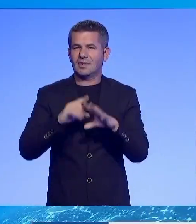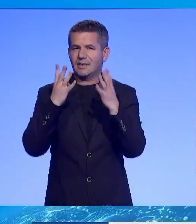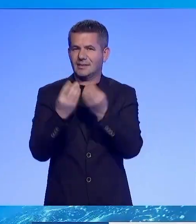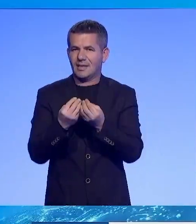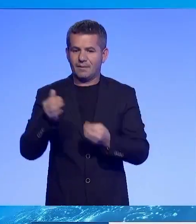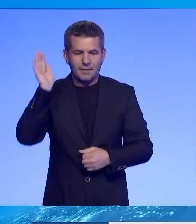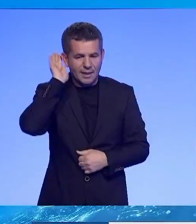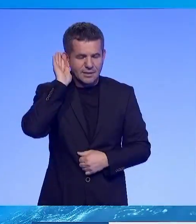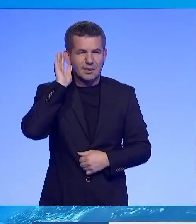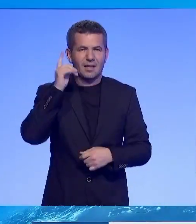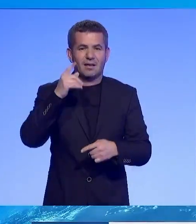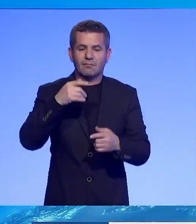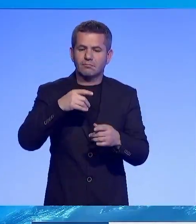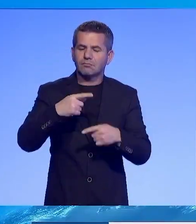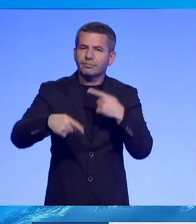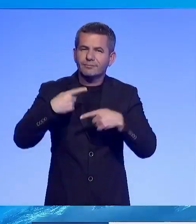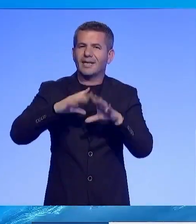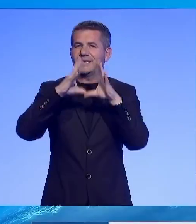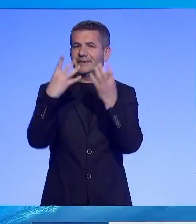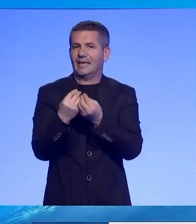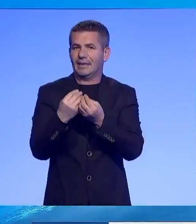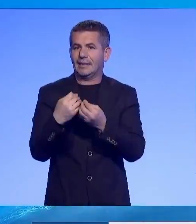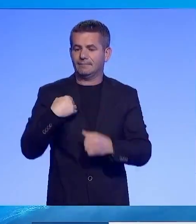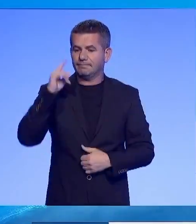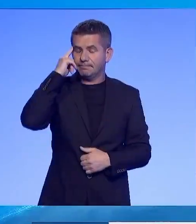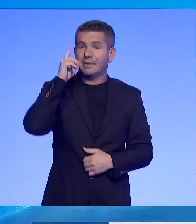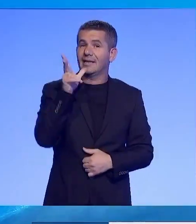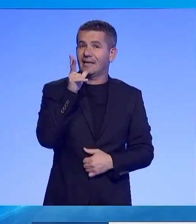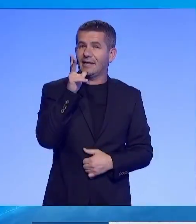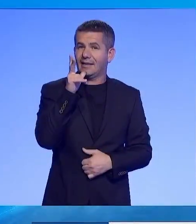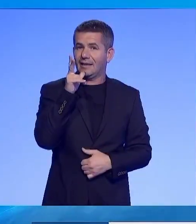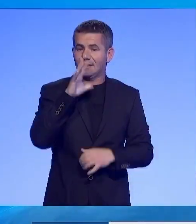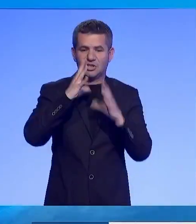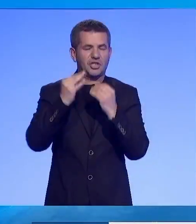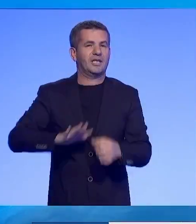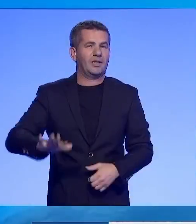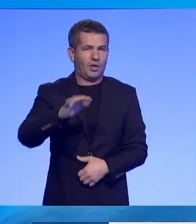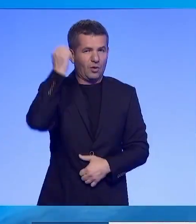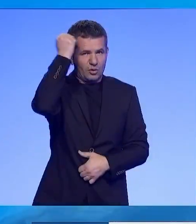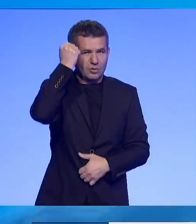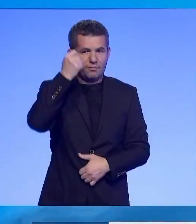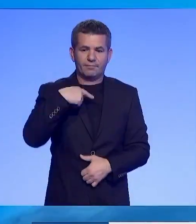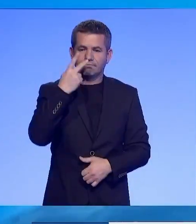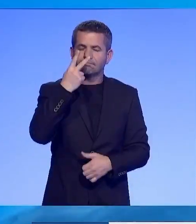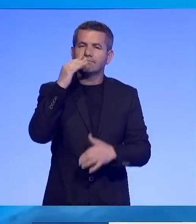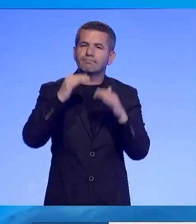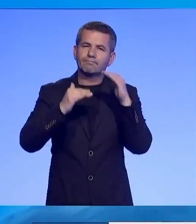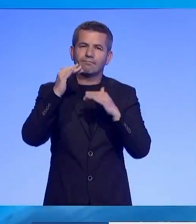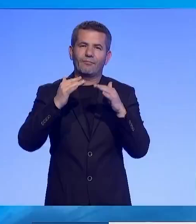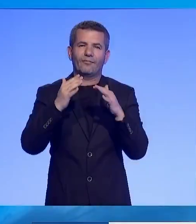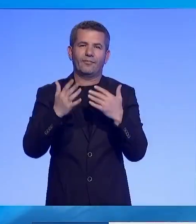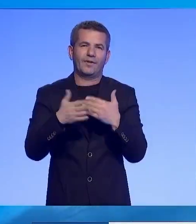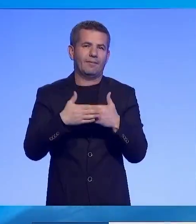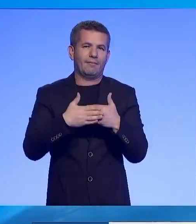të edhe në gjenerim. Parashikohet kërkesa ose konsumit nacional. Bostë parashikimit konsumit nacional,